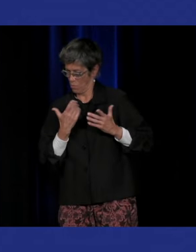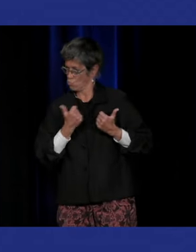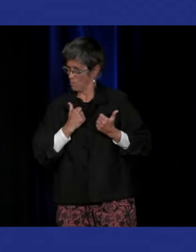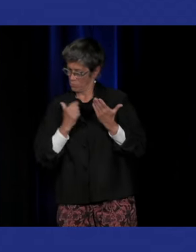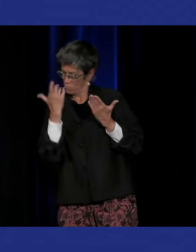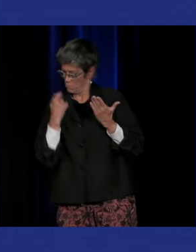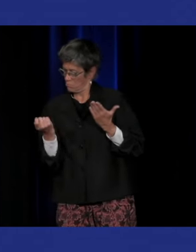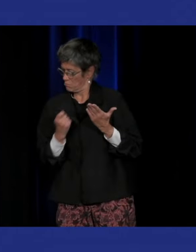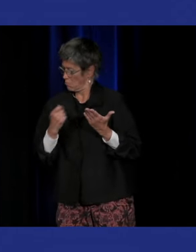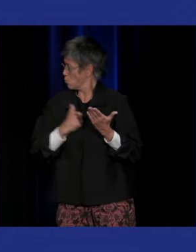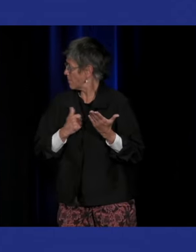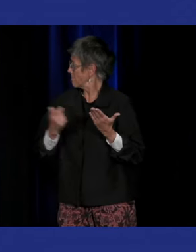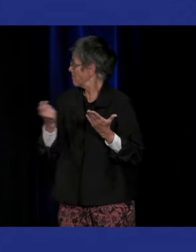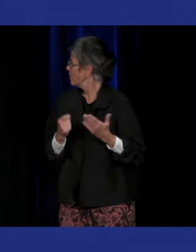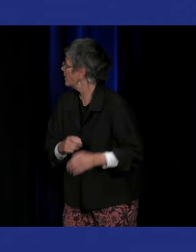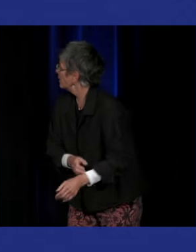effectivement mais...